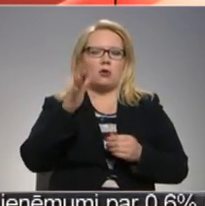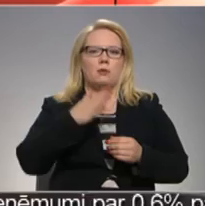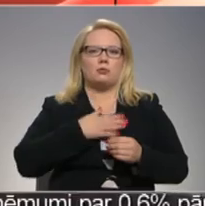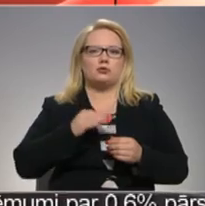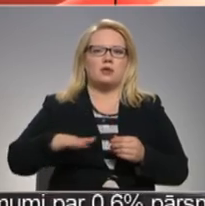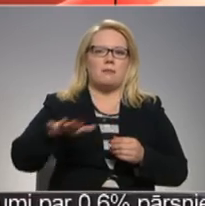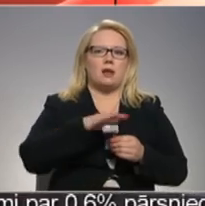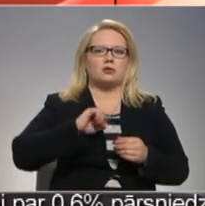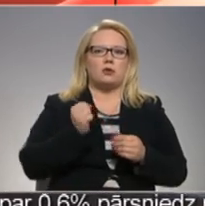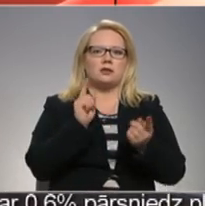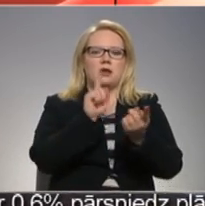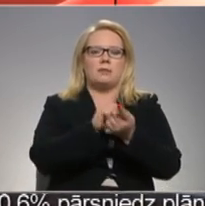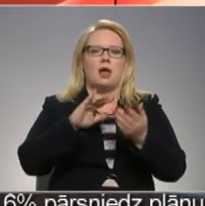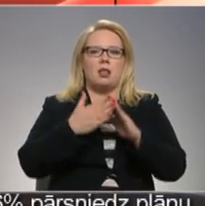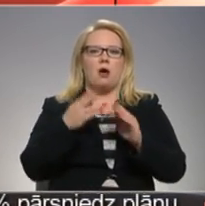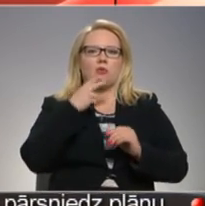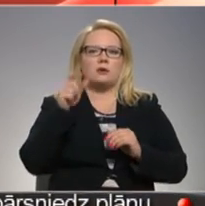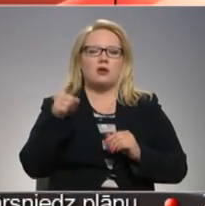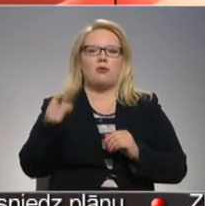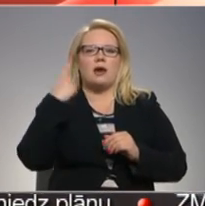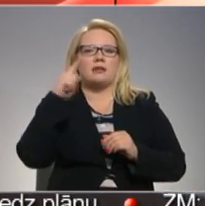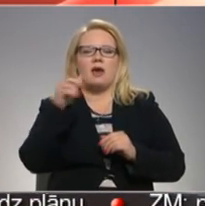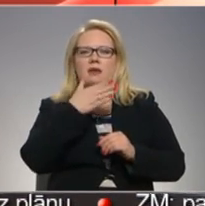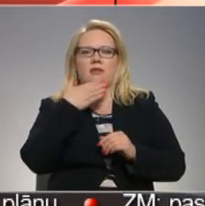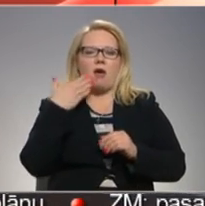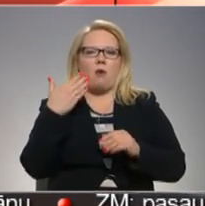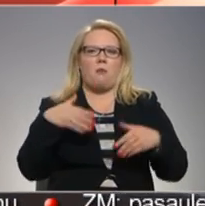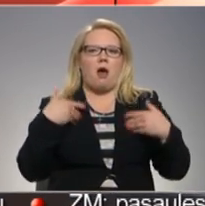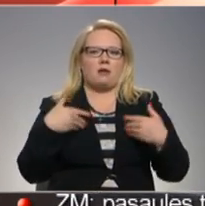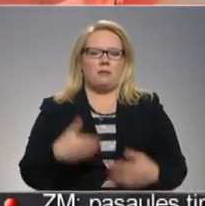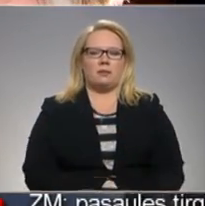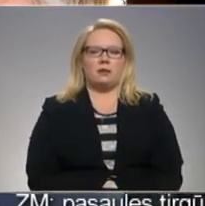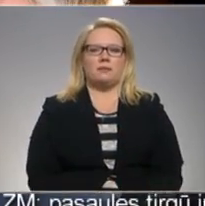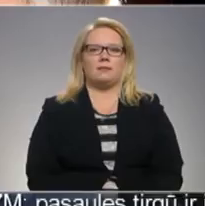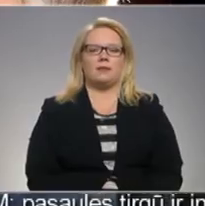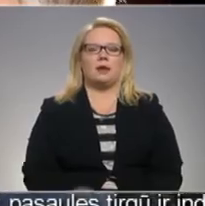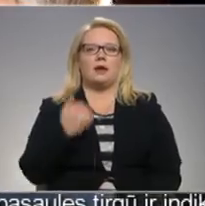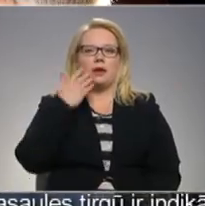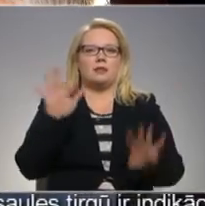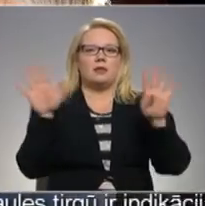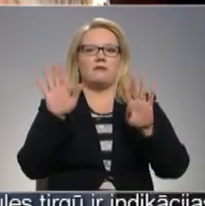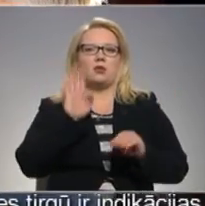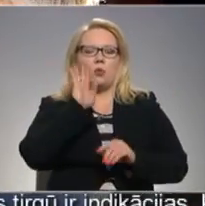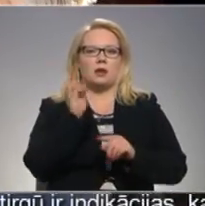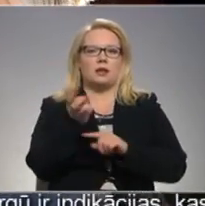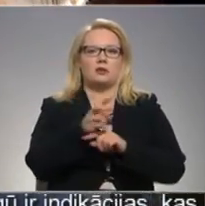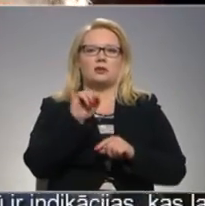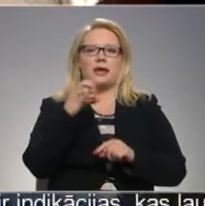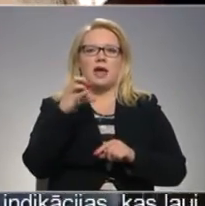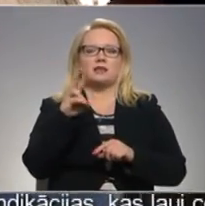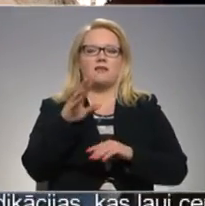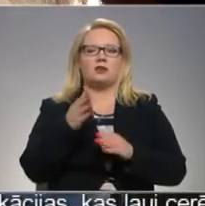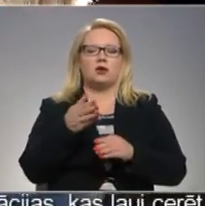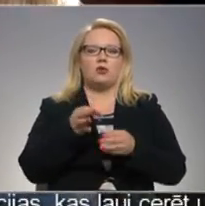Lauka saimnieki ar šo ideju nav tik pārņēmti par iemesliem turpinājumā. Kad deviņos no rīta ierodamies iecevas novada